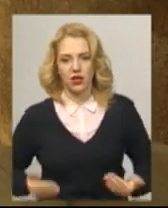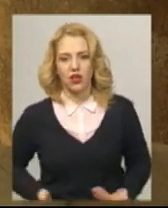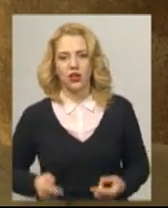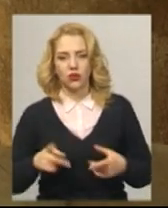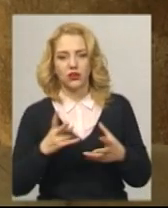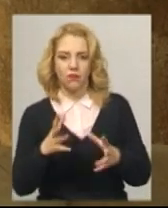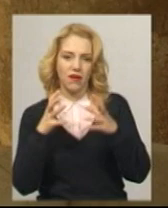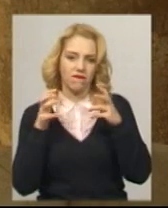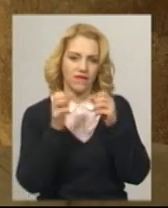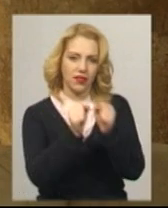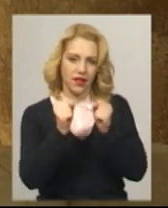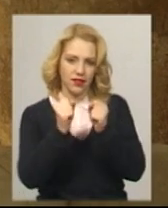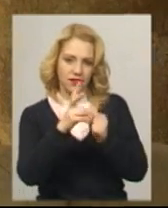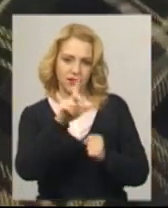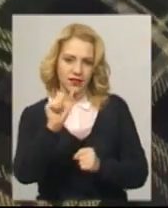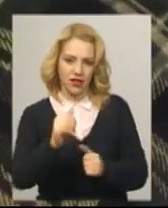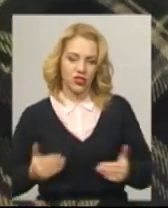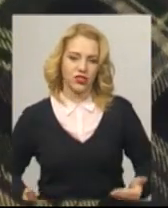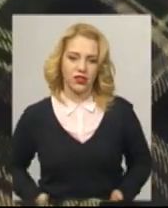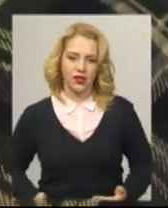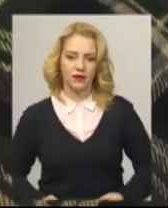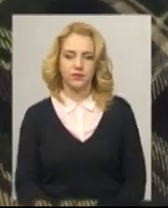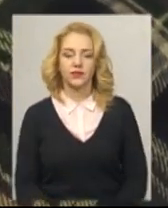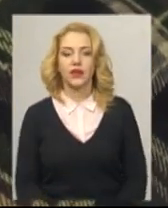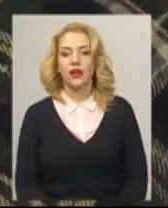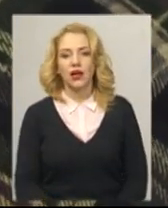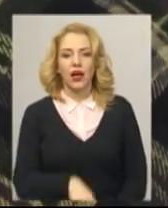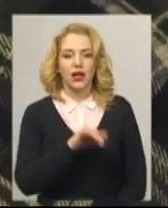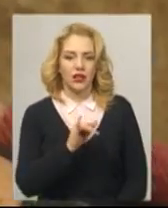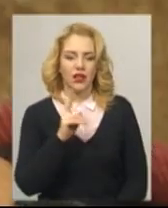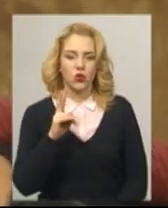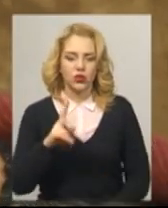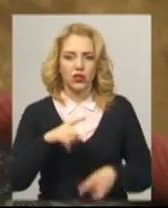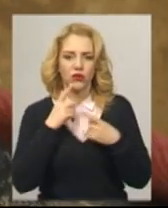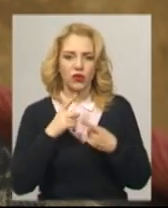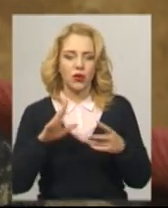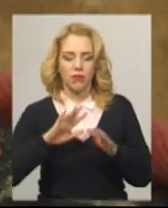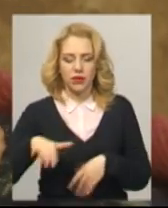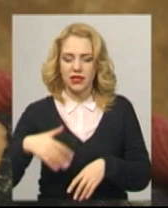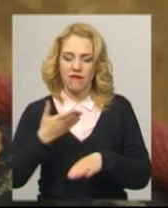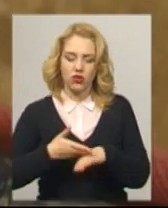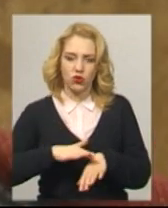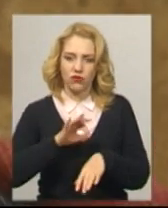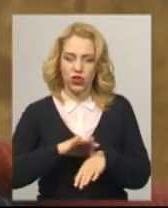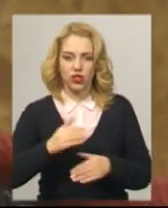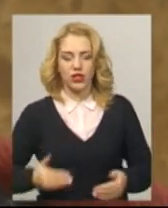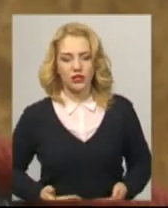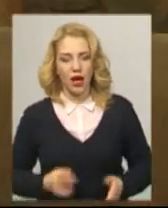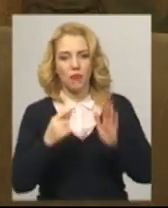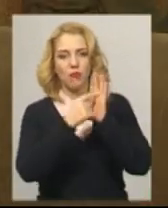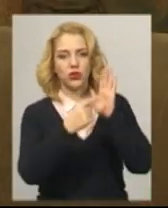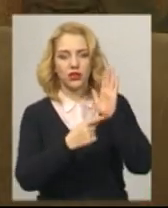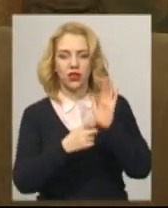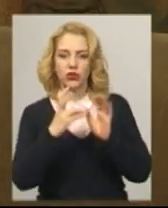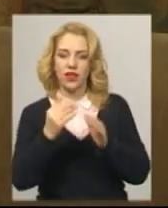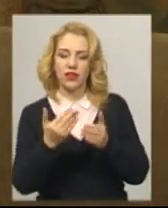хвататись за життя. Ірина Кучерява додає, після перенесеної важкої хвороби життя поділилося на дой після неї.